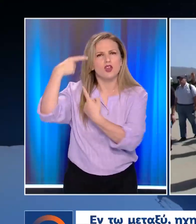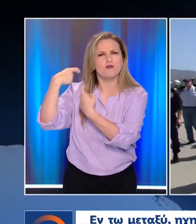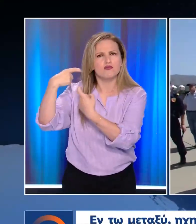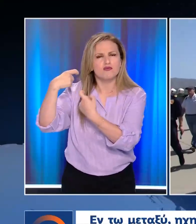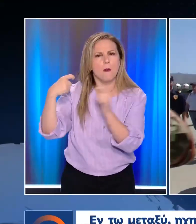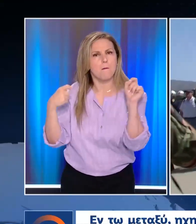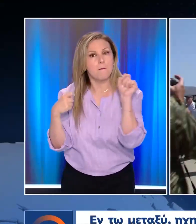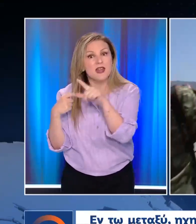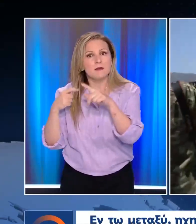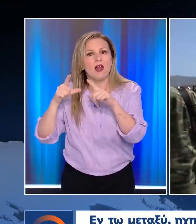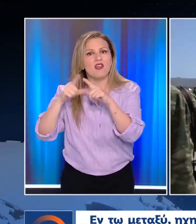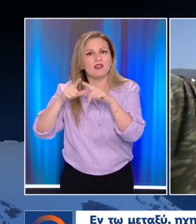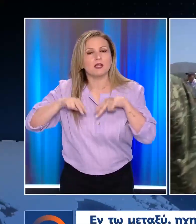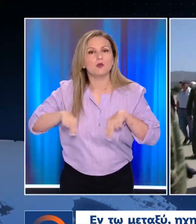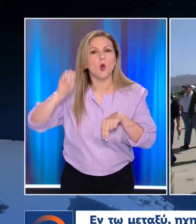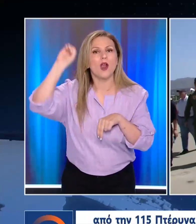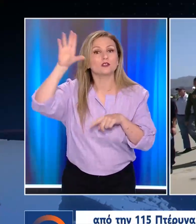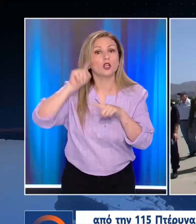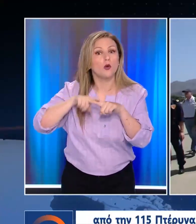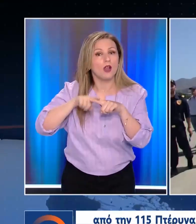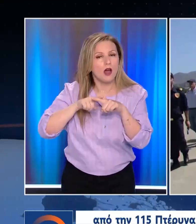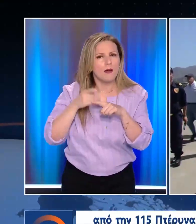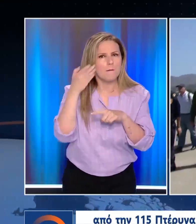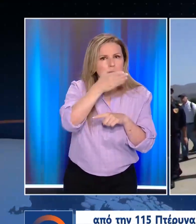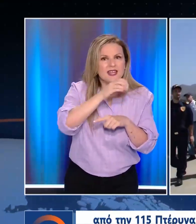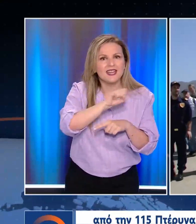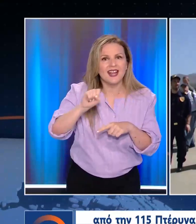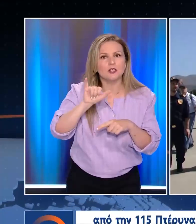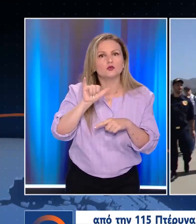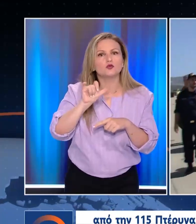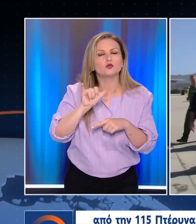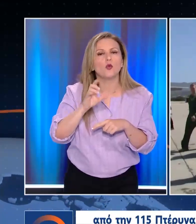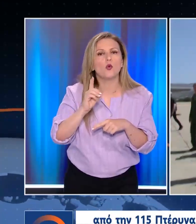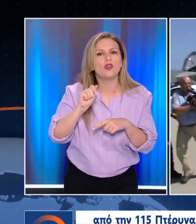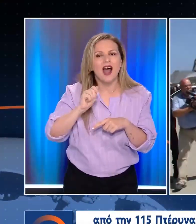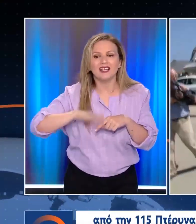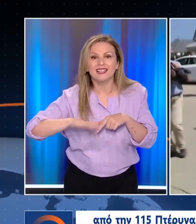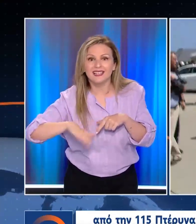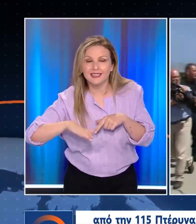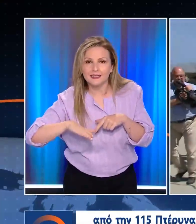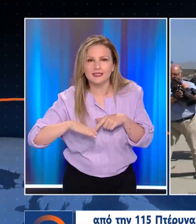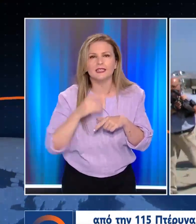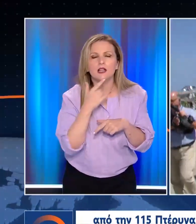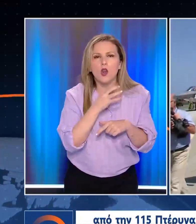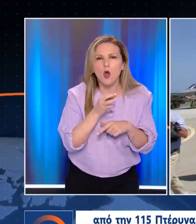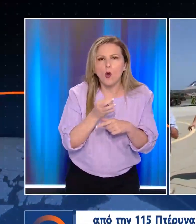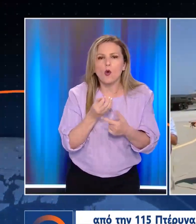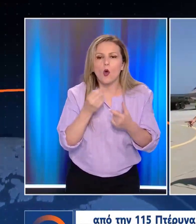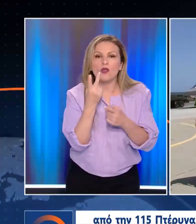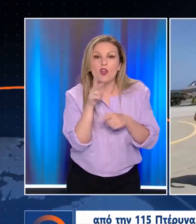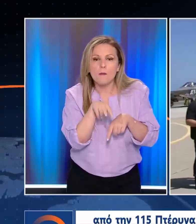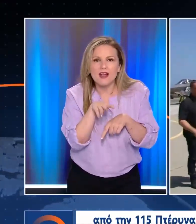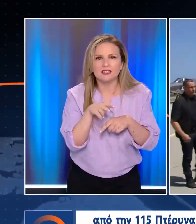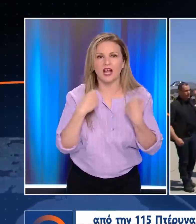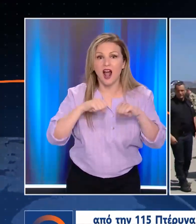προκλήσεις έστειλον ο Νίκος Δένδιας νωρίτερα από την 115 πτέρυγα μάχη στη Σούδα όπου βρέθηκε στο πλαίσιο της διμερούς